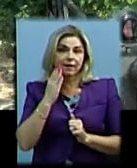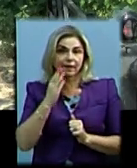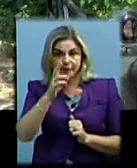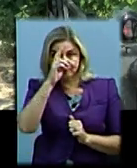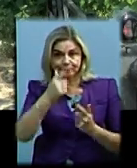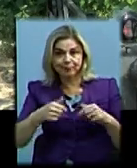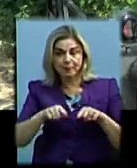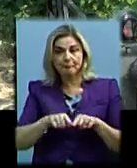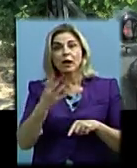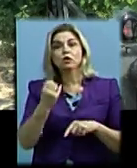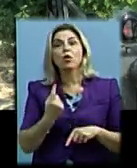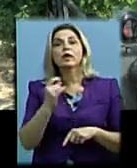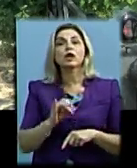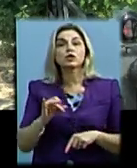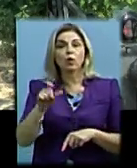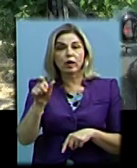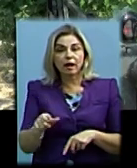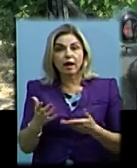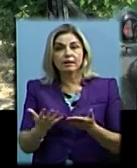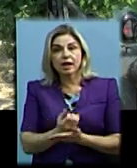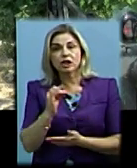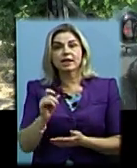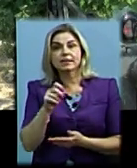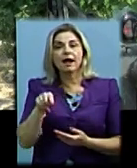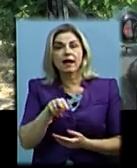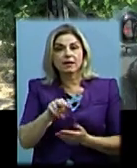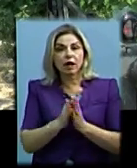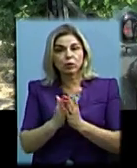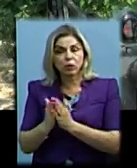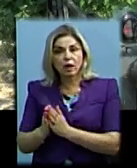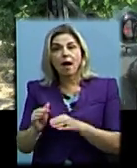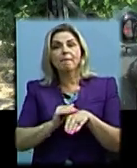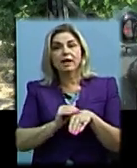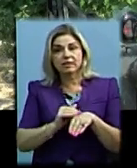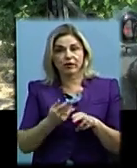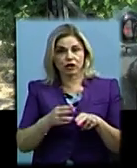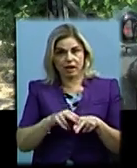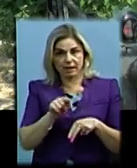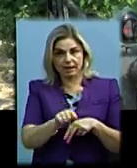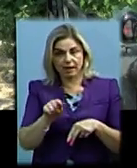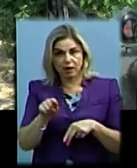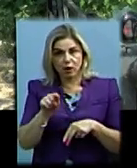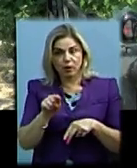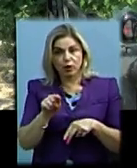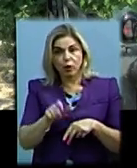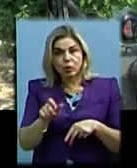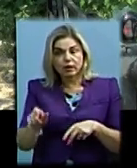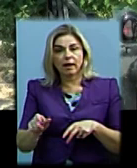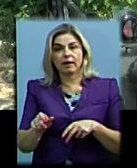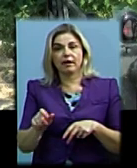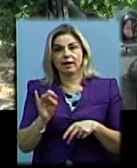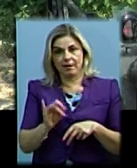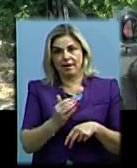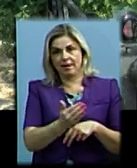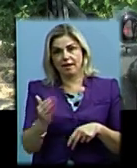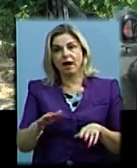краєзнавець знайшла з літератури, з прізвищами цих людей і